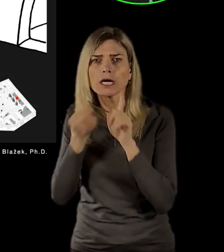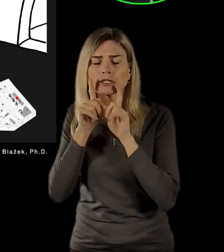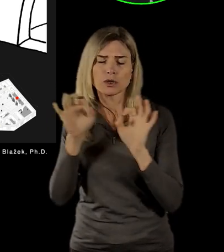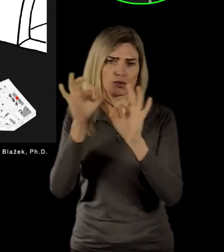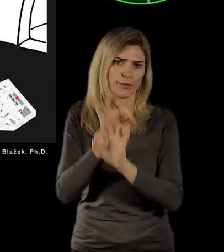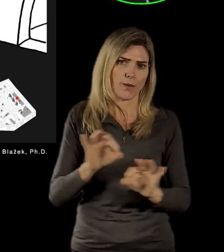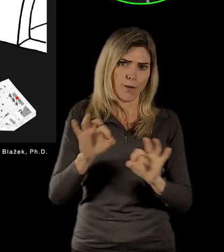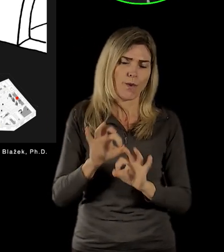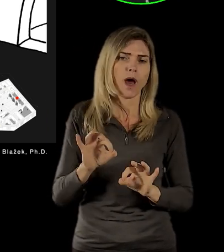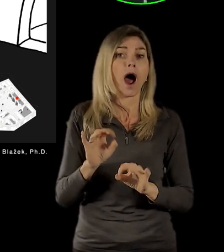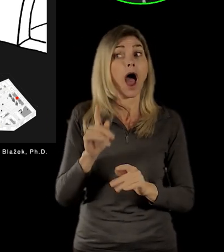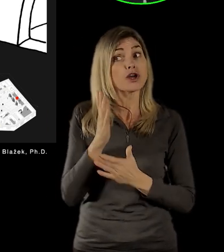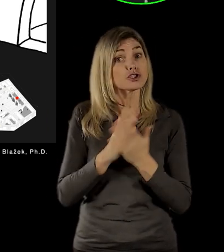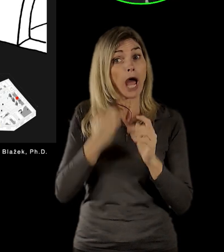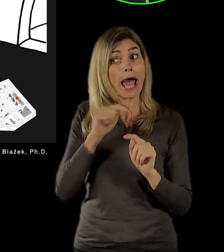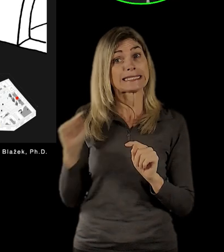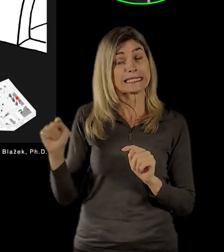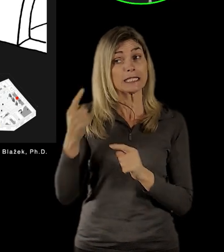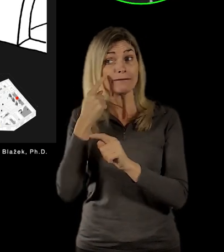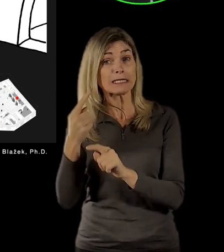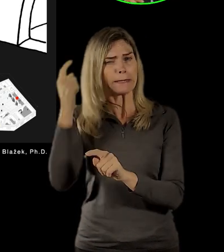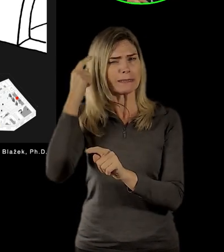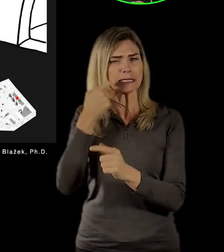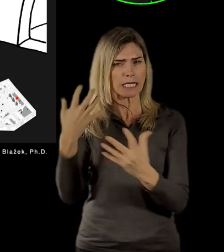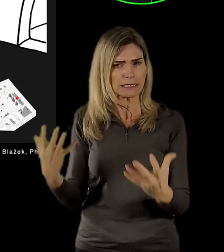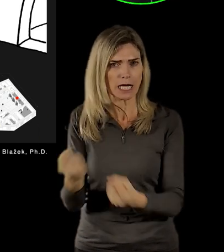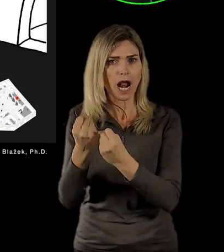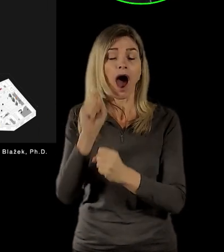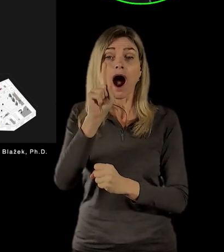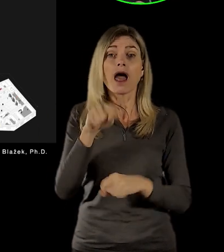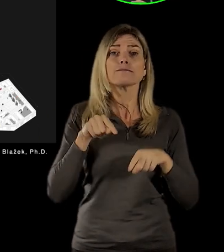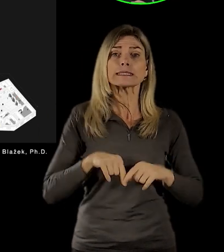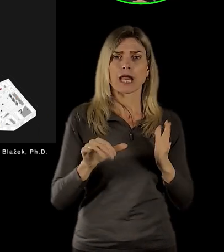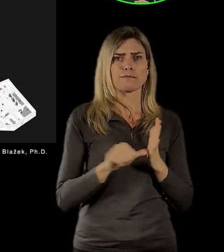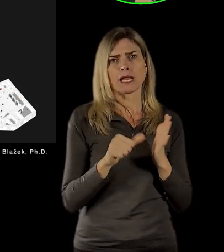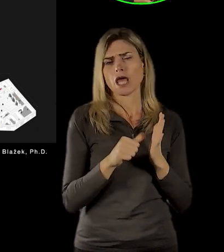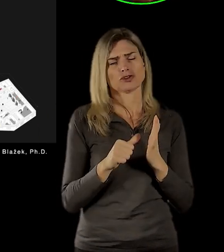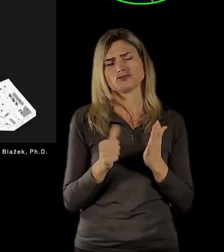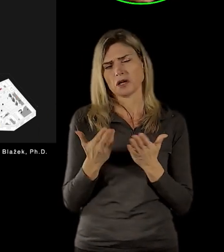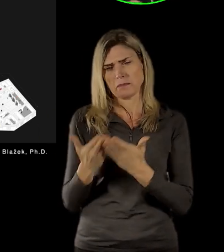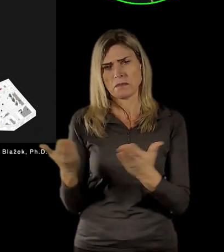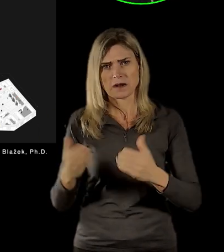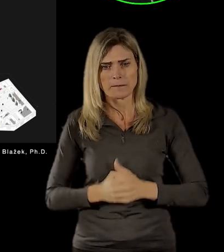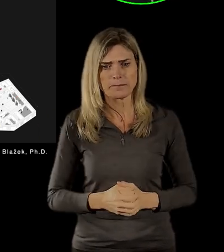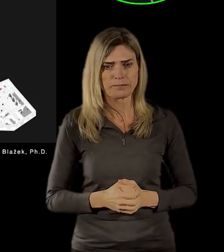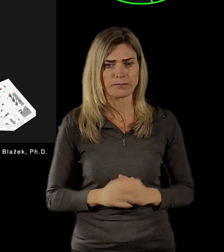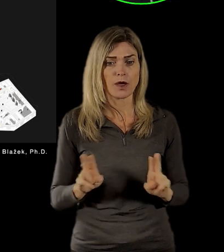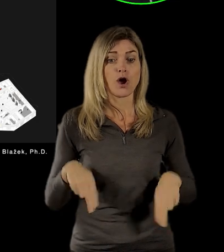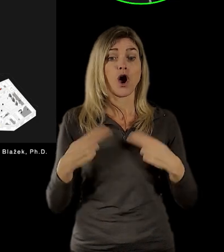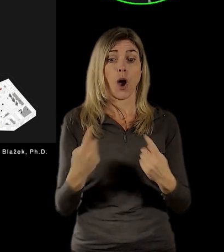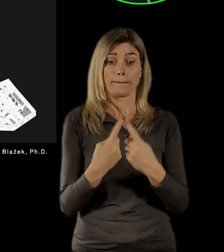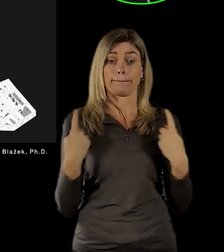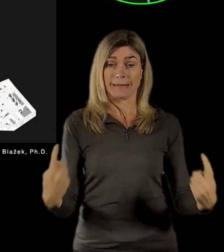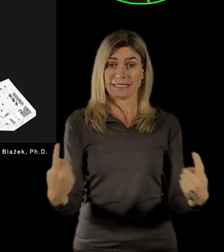snažili různí lidé ho zachránit, Beneš v tom nic neudělal. Tak, máme tady místnost, která bude věnovaná